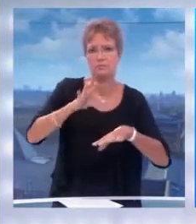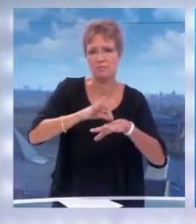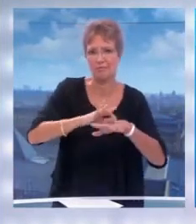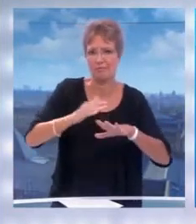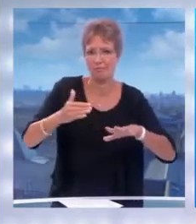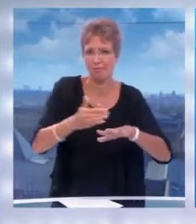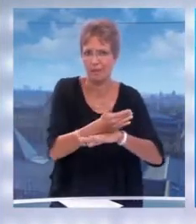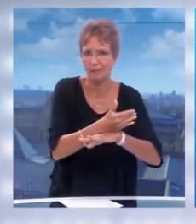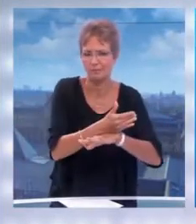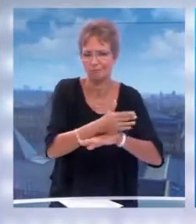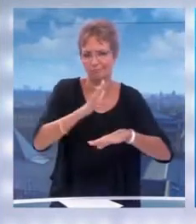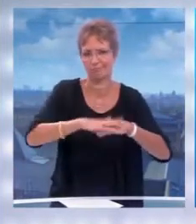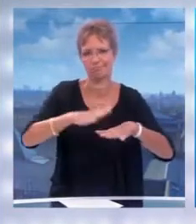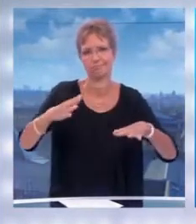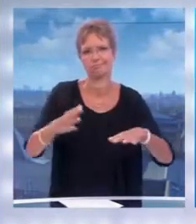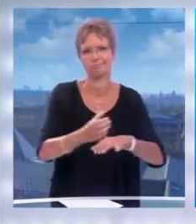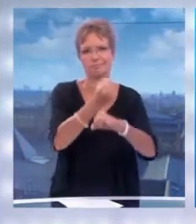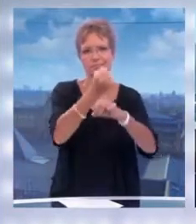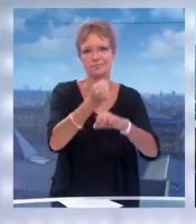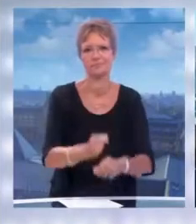l'opération est un succès.